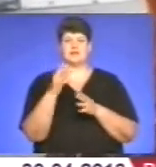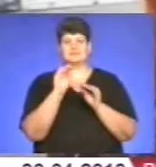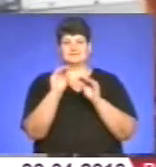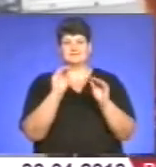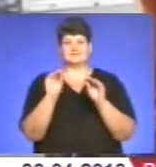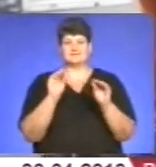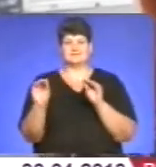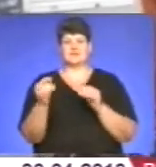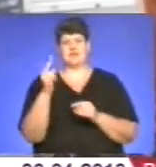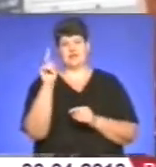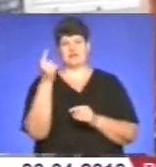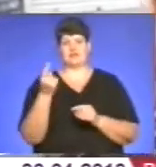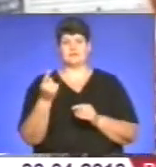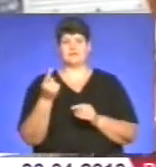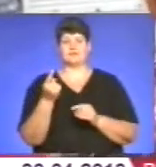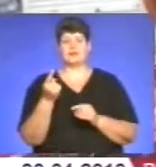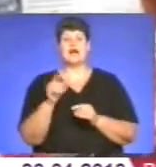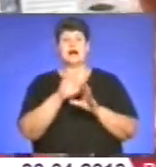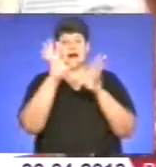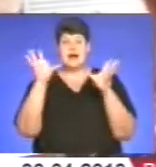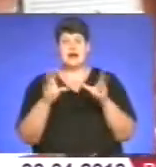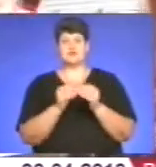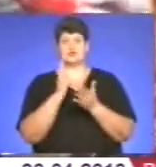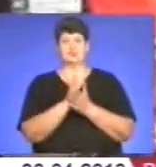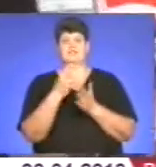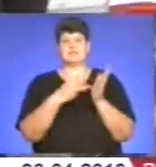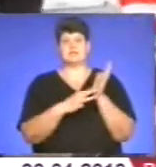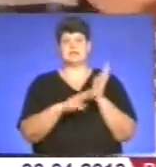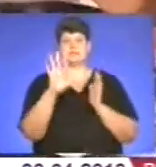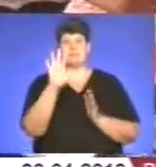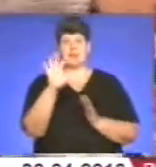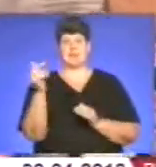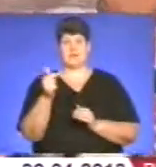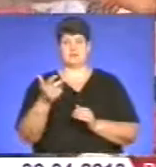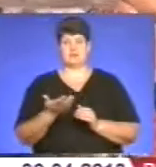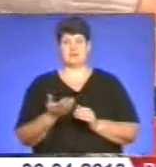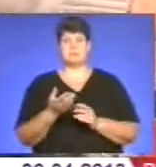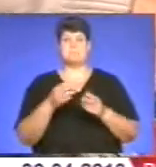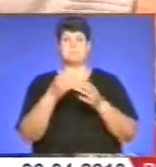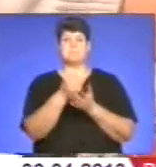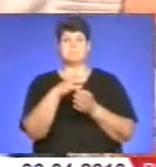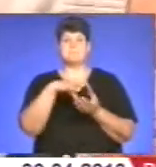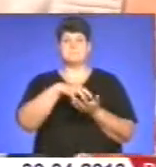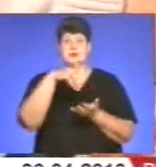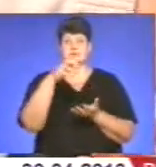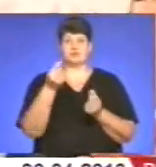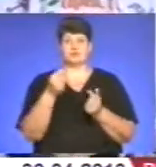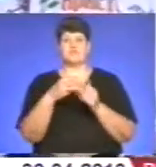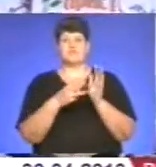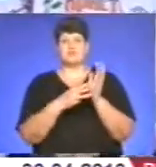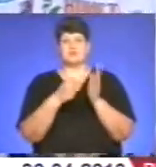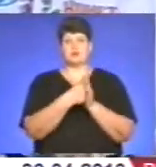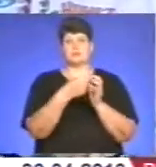крашанок – буде гривня. Все разом буде становити 85 гривень. Паска коштує від 8 до 15 гривень.